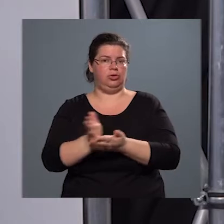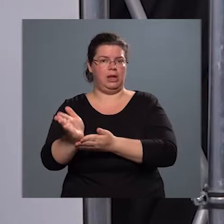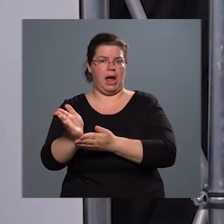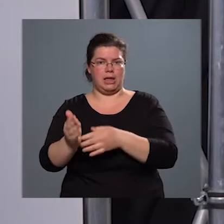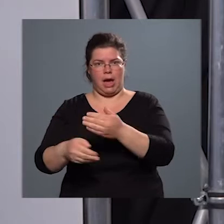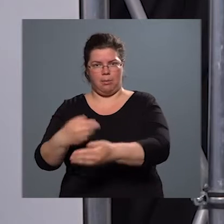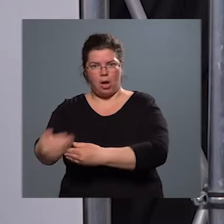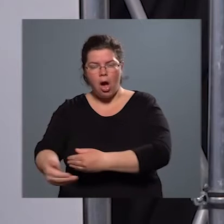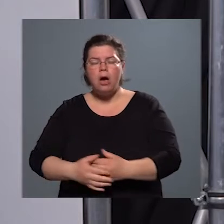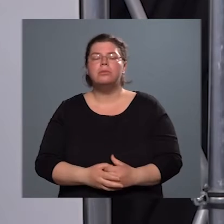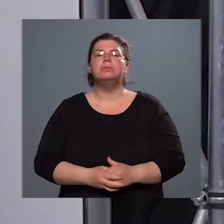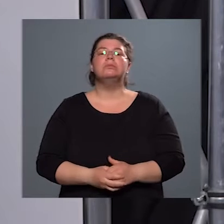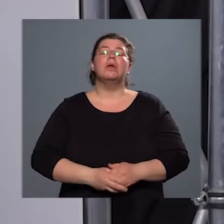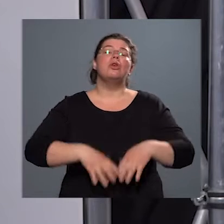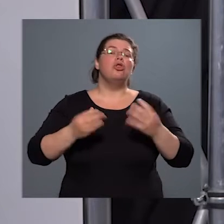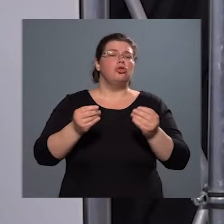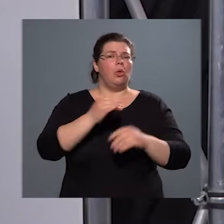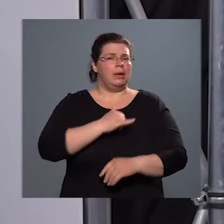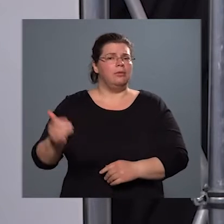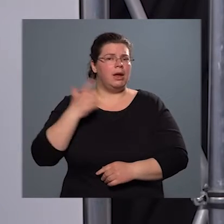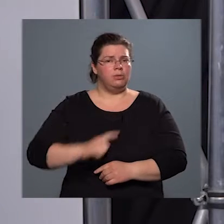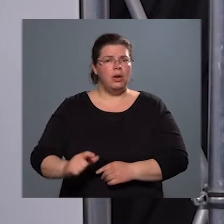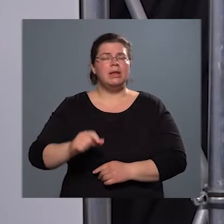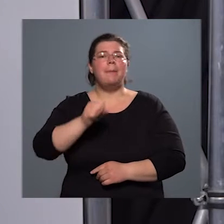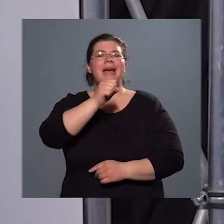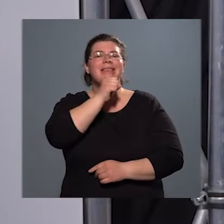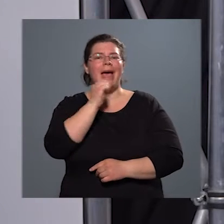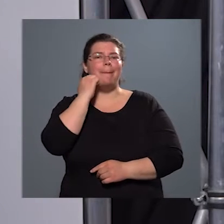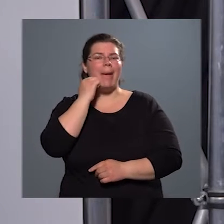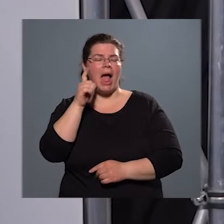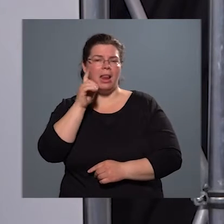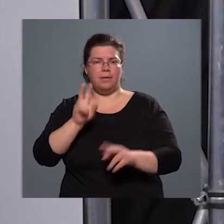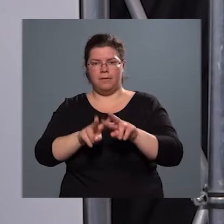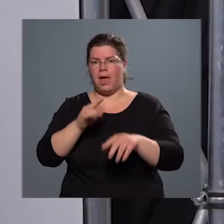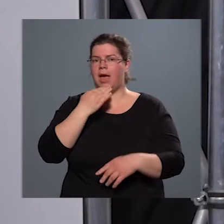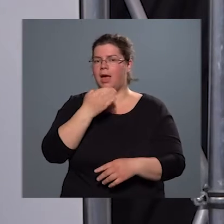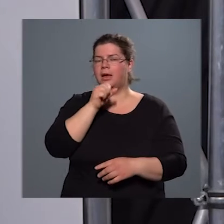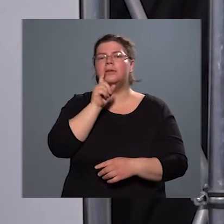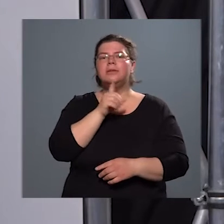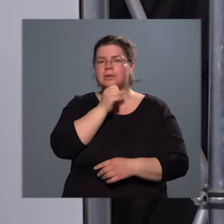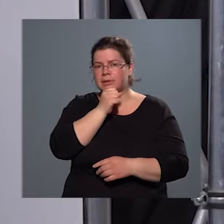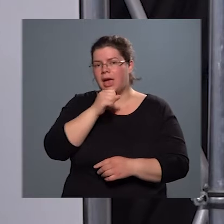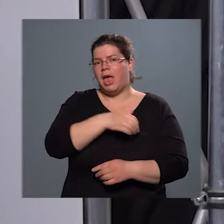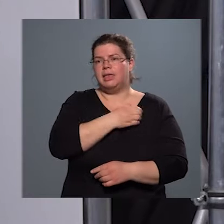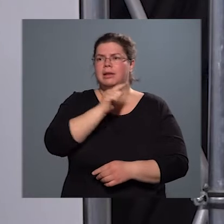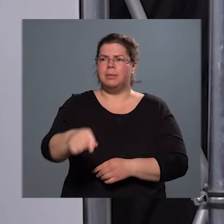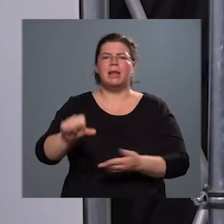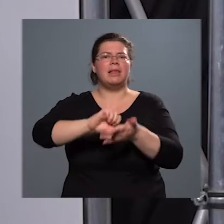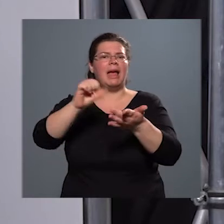vetődtem. Sok évet eltöltöttem a Szemmelweis Egyetemen, Szegedi Tudomány Egyetemen, az